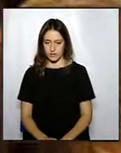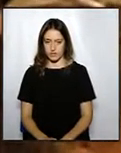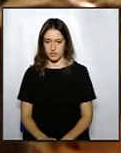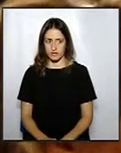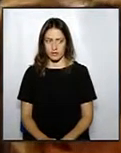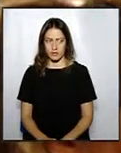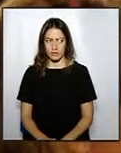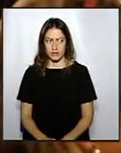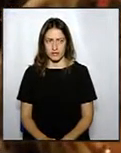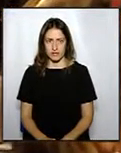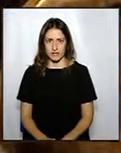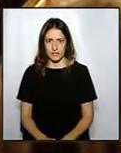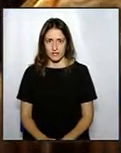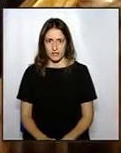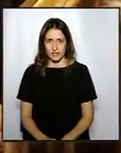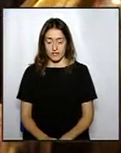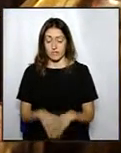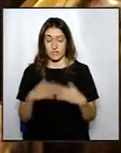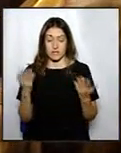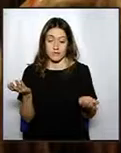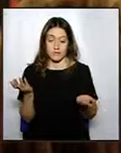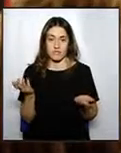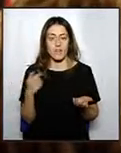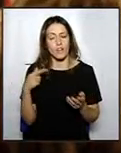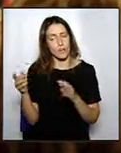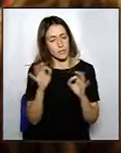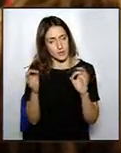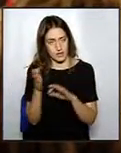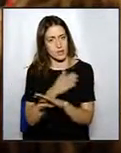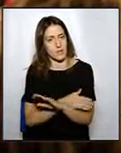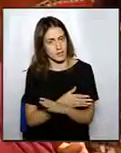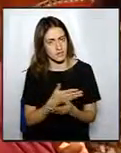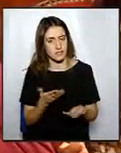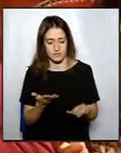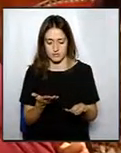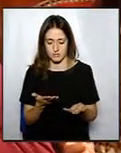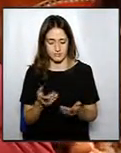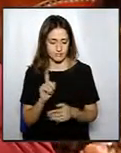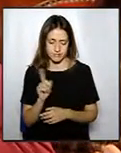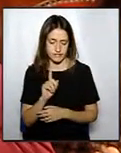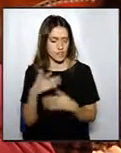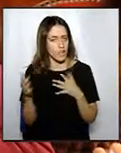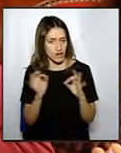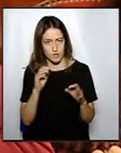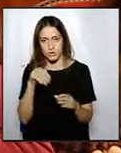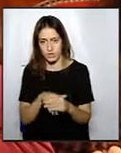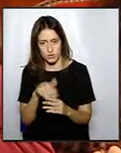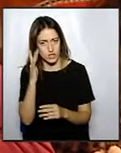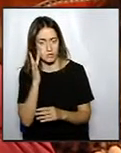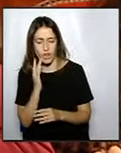no però clar això s'havia d'haver preparat abans ara quan veiem de fora no passem a votació sisplau